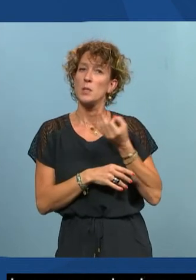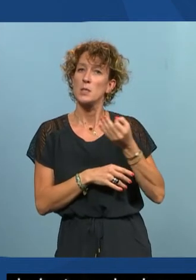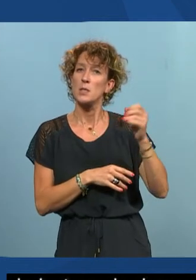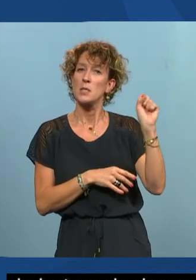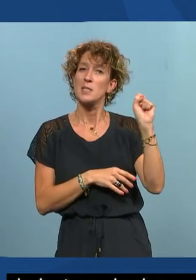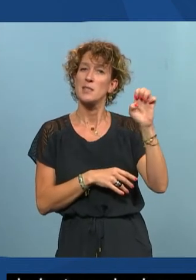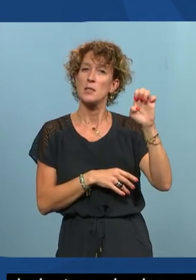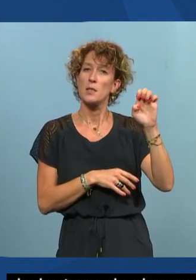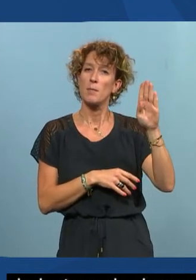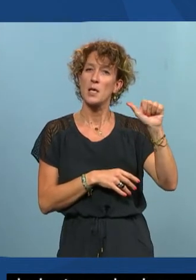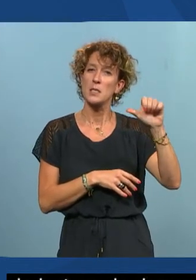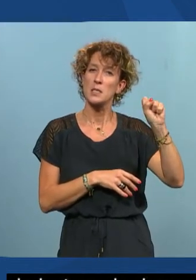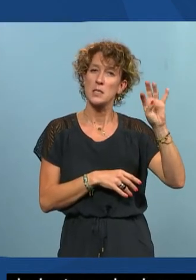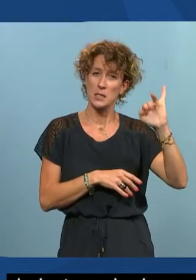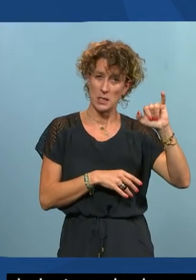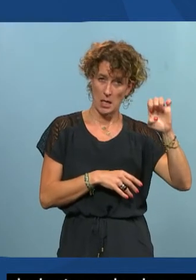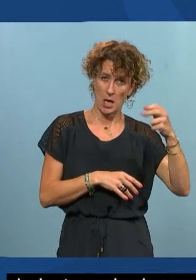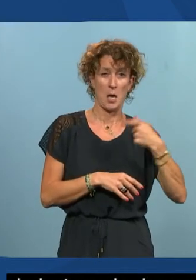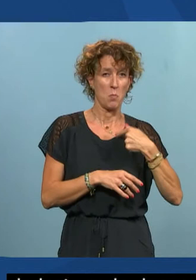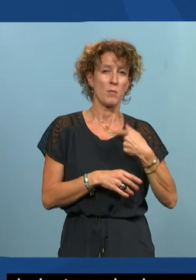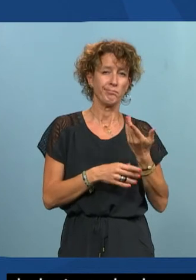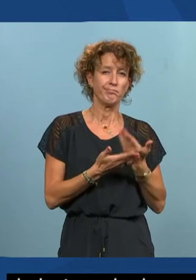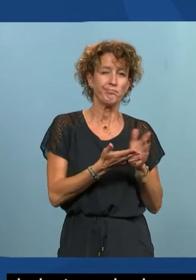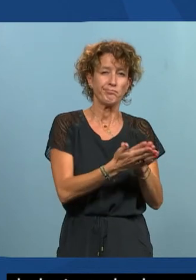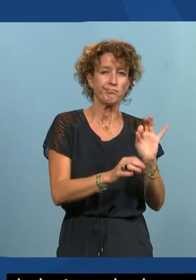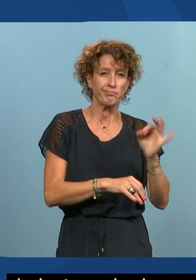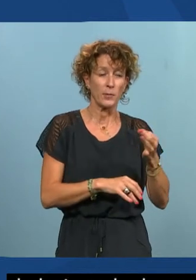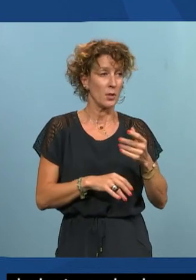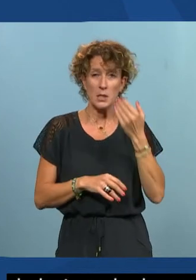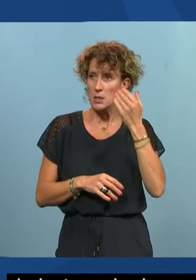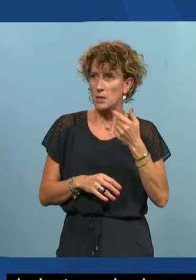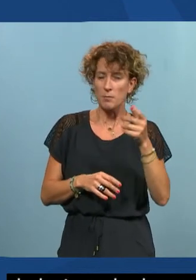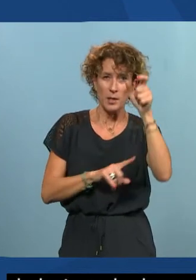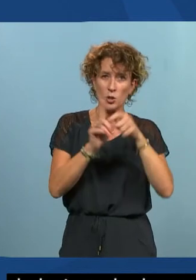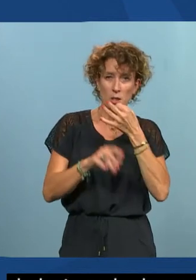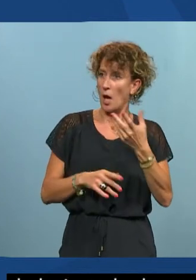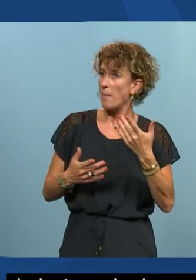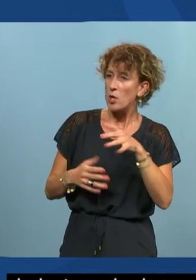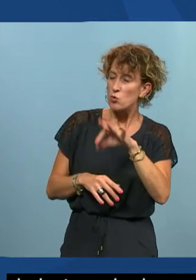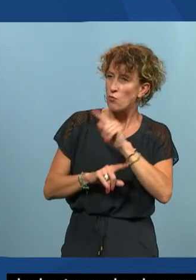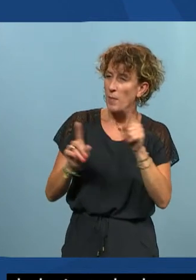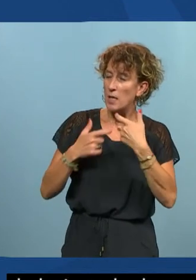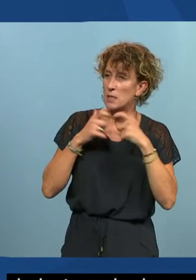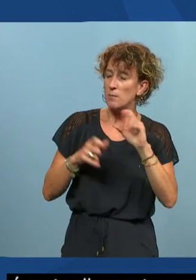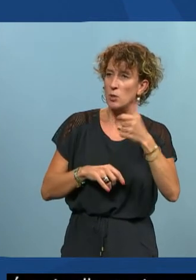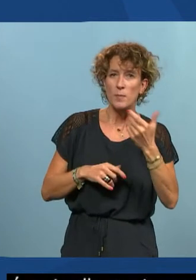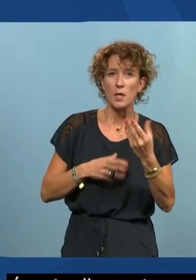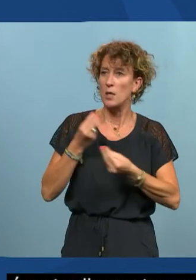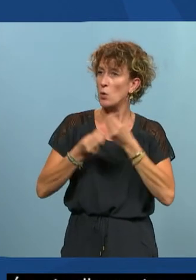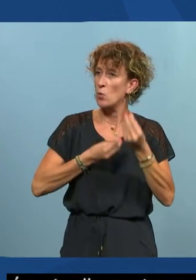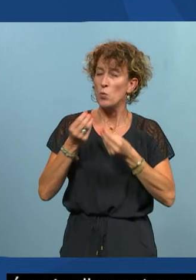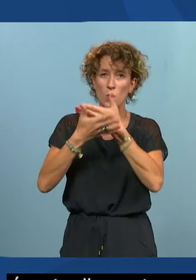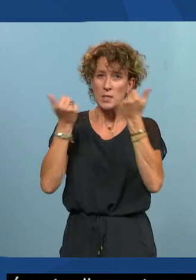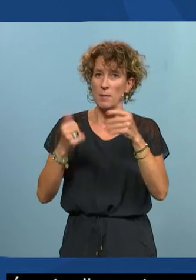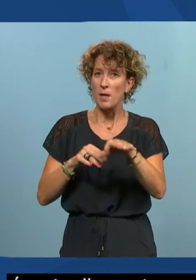Sébastien très justement et j'enfonce le clou quelqu'un qui me dit aujourd'hui je sais pas ce que c l'accessibilité numérique parce que je trouve pas d'informations ou il sait pas servir d'un